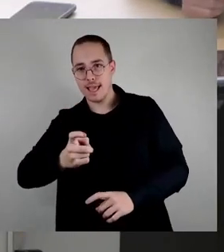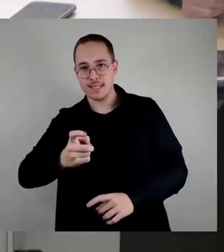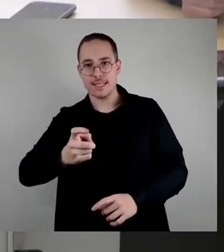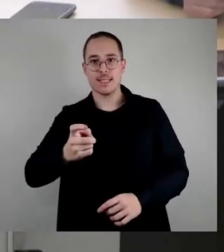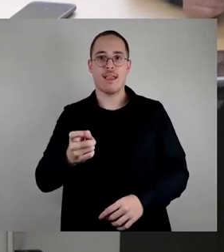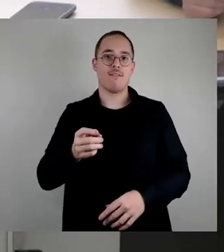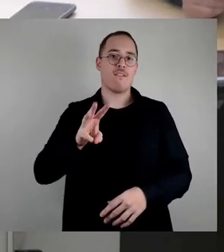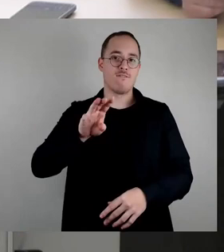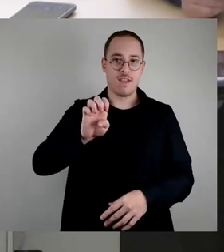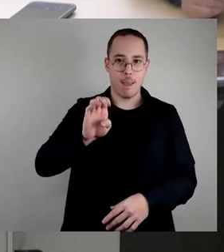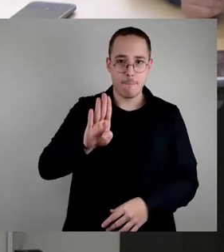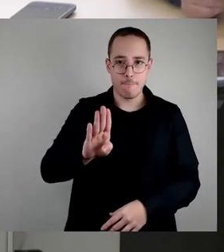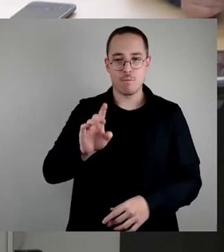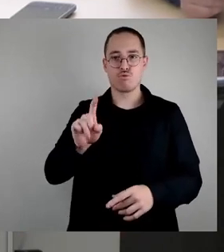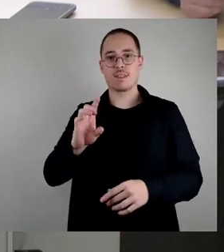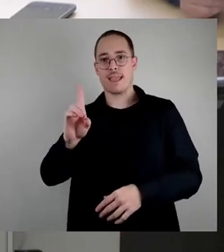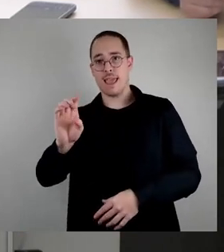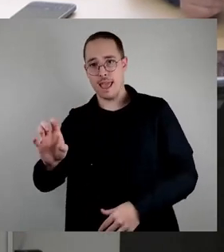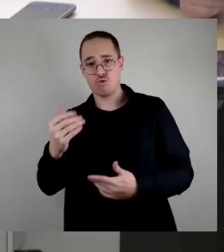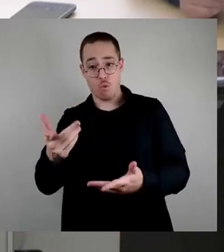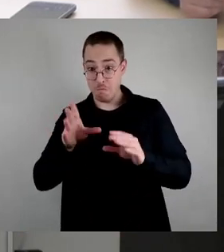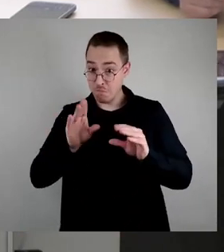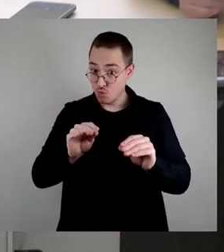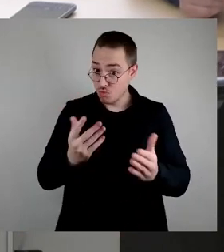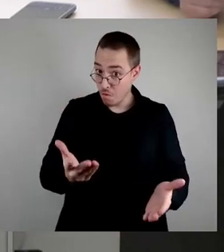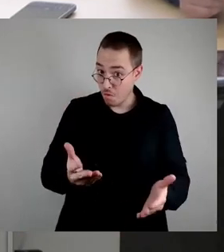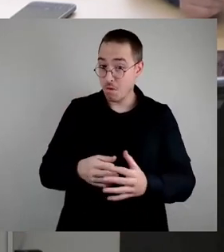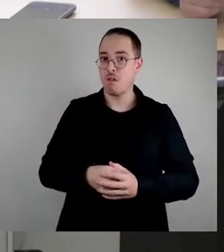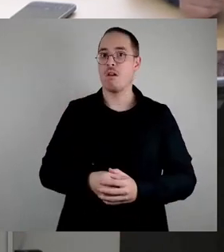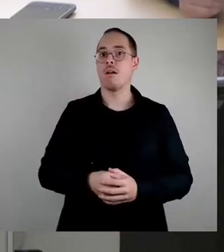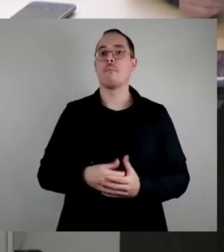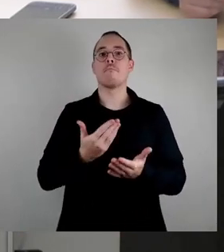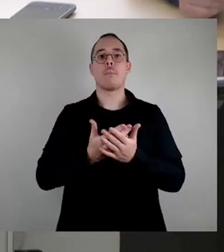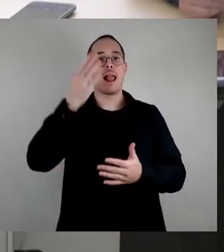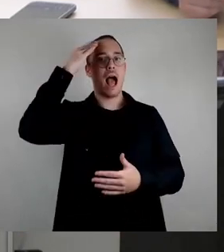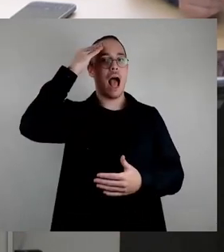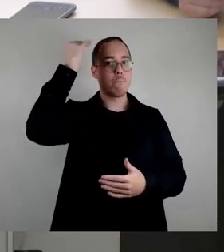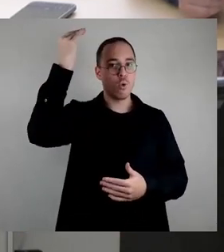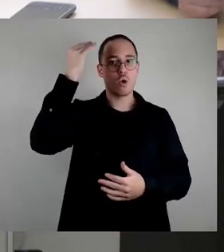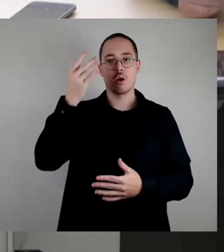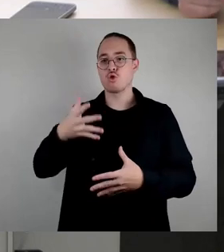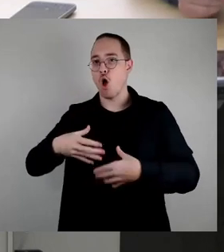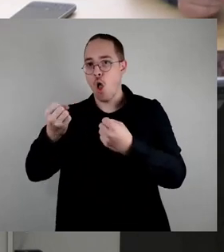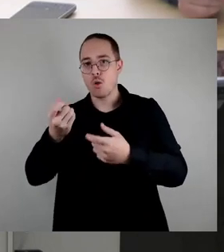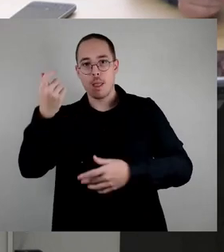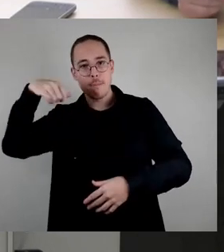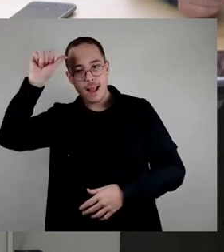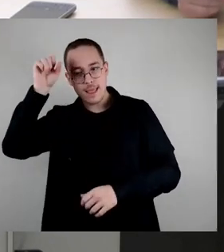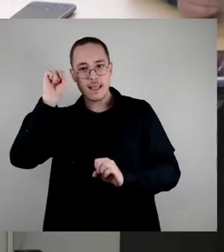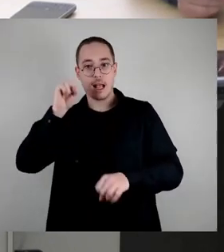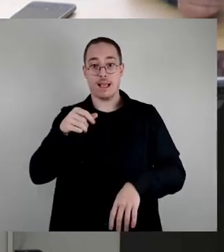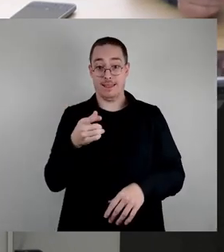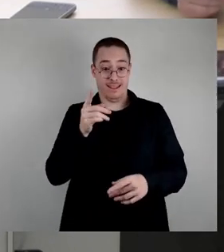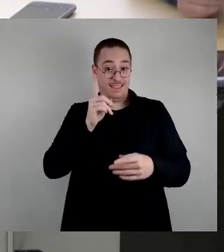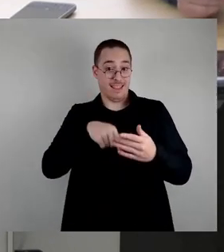Hamburg und auch in Köln könnte Ihre E-Mail-Adresse enden mit at hamburg.de oder at köln.de.